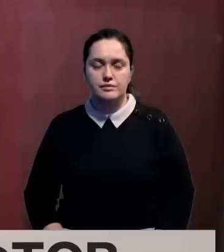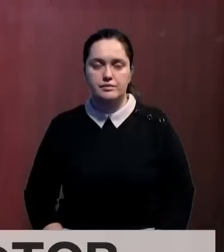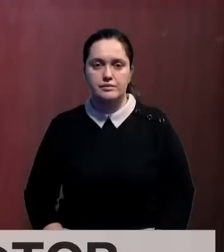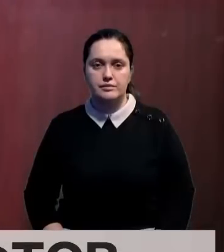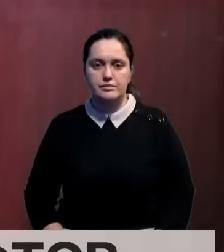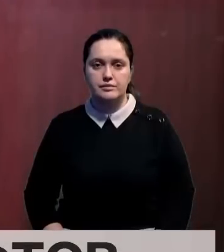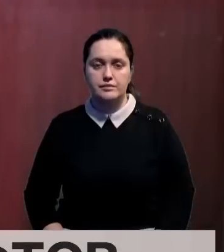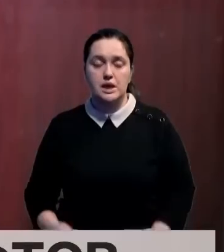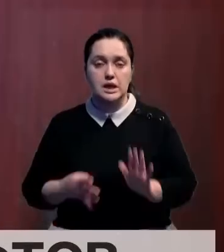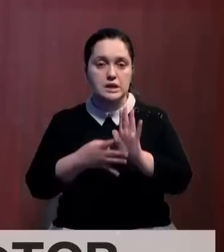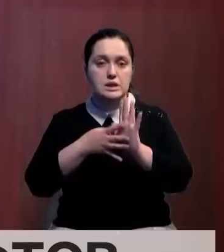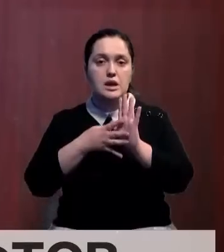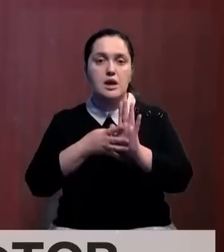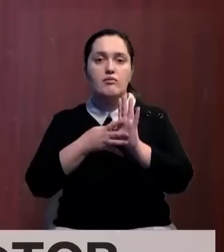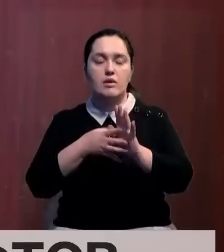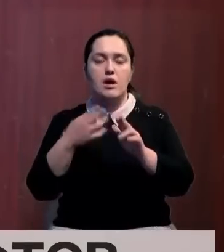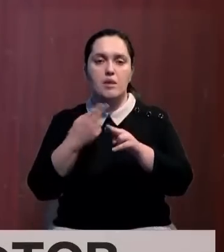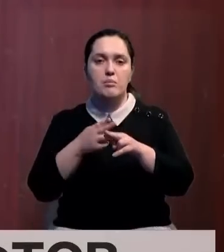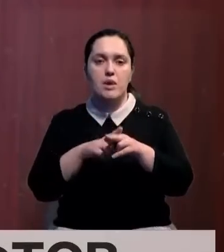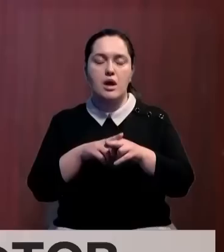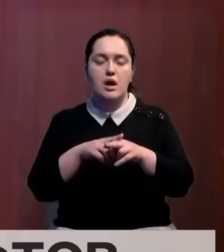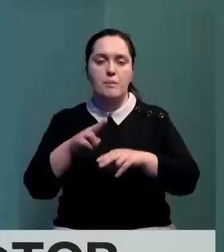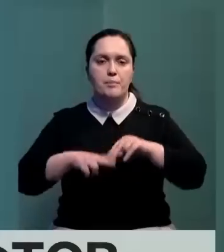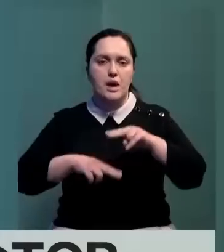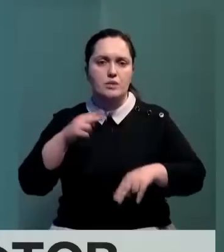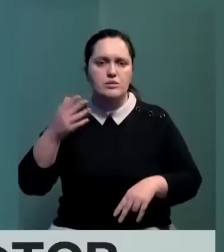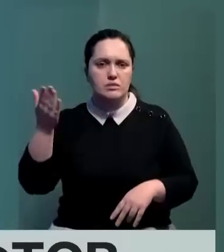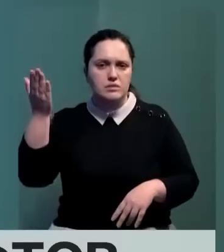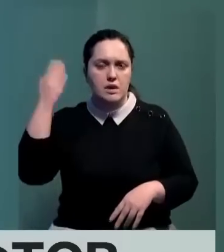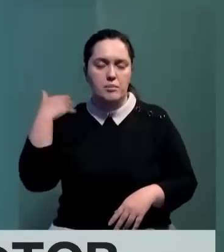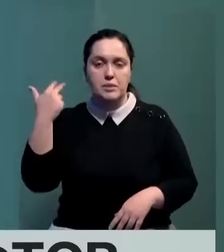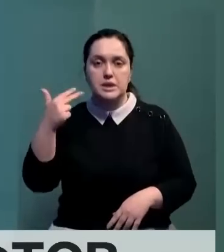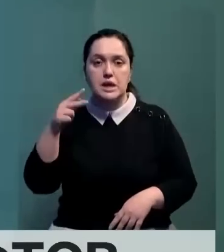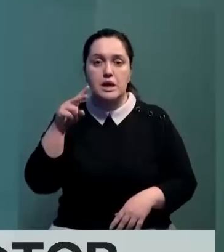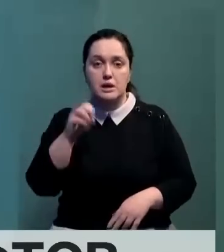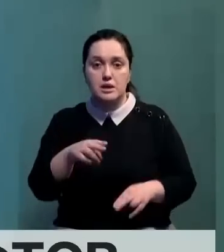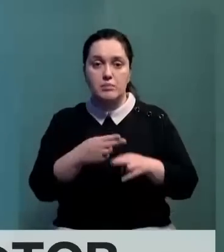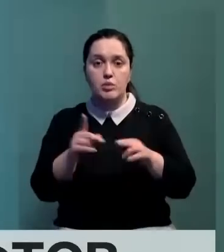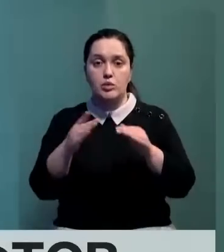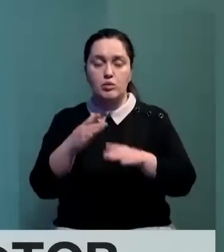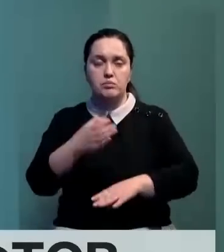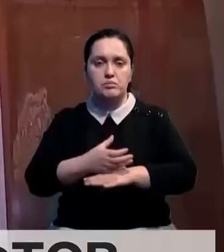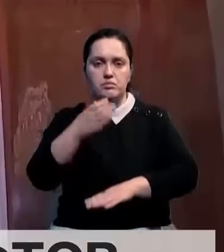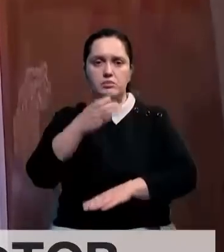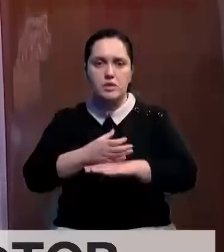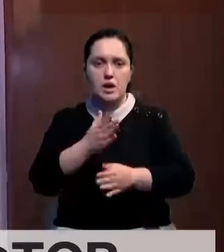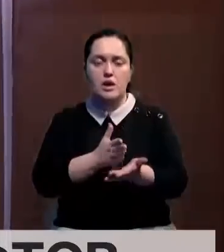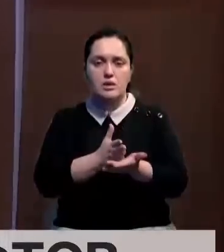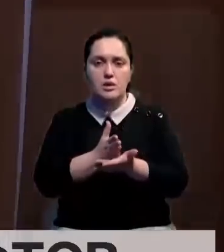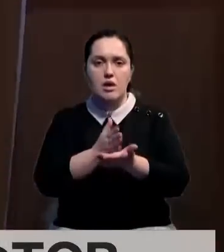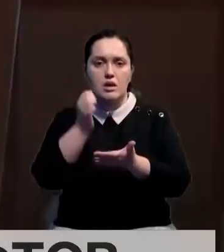Эту девятиэтажку в одном из спальных районов города построили больше 30 лет назад. Столько же в доме эксплуатируются лифты.